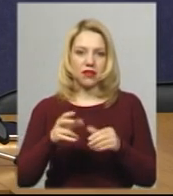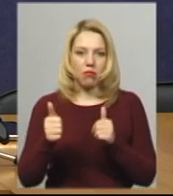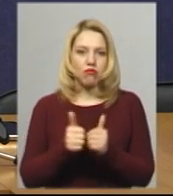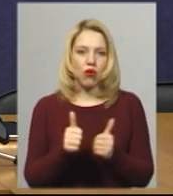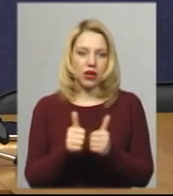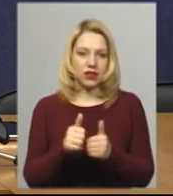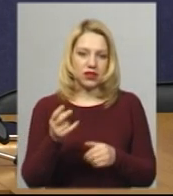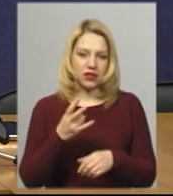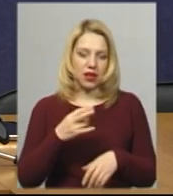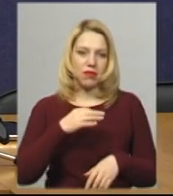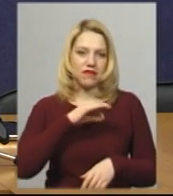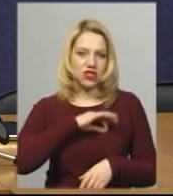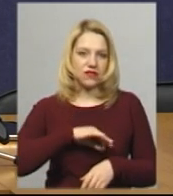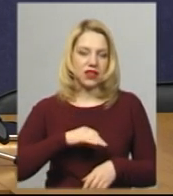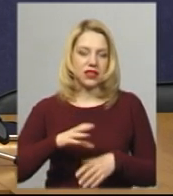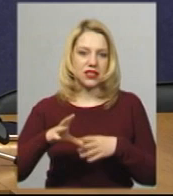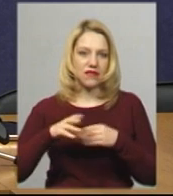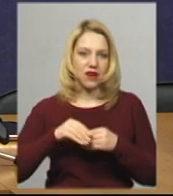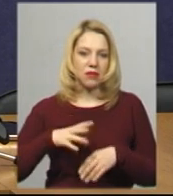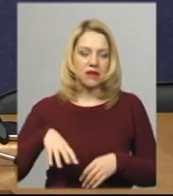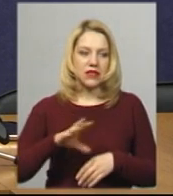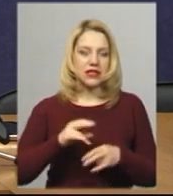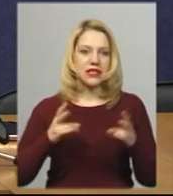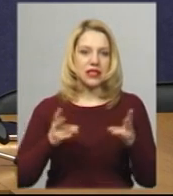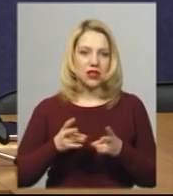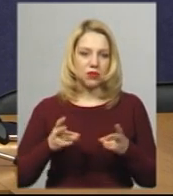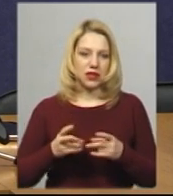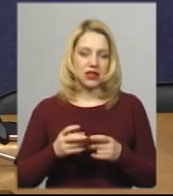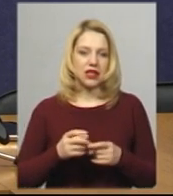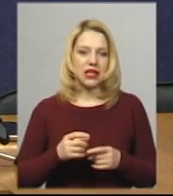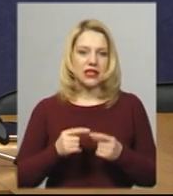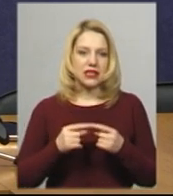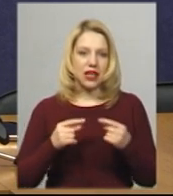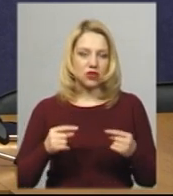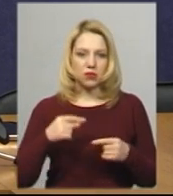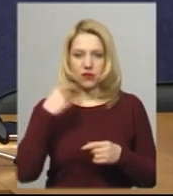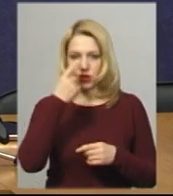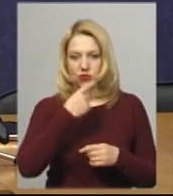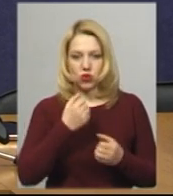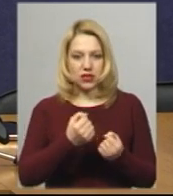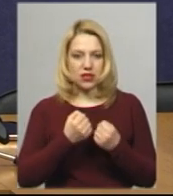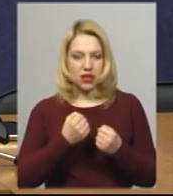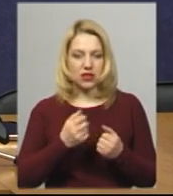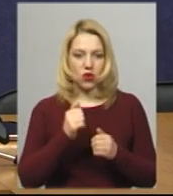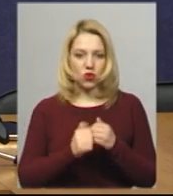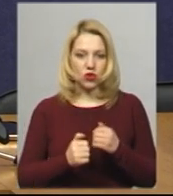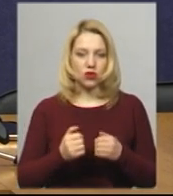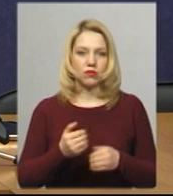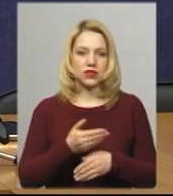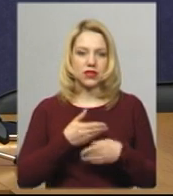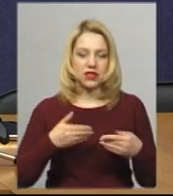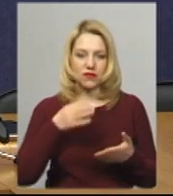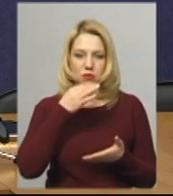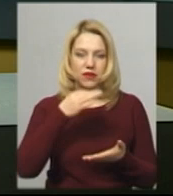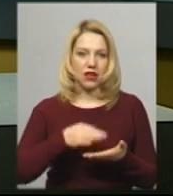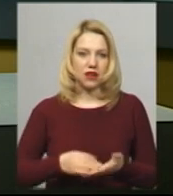Ми маємо вживати з вами всіх необхідних засобів захисту індивідуального, на кожному з нас відповідальність.